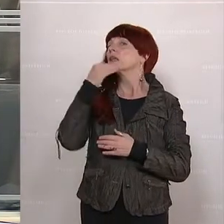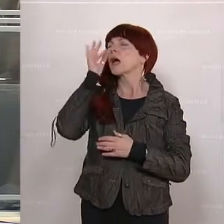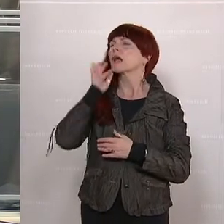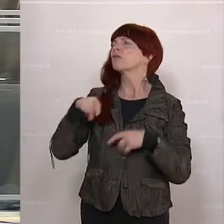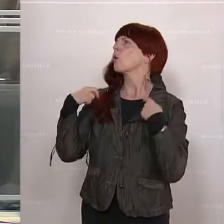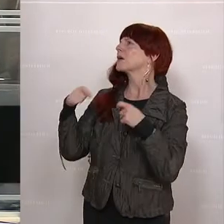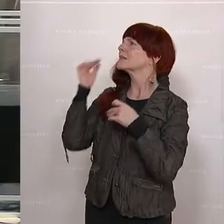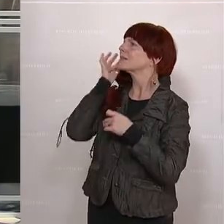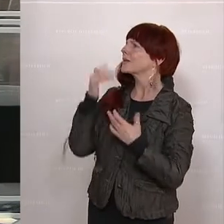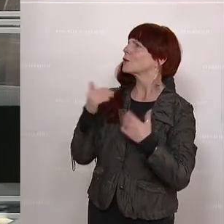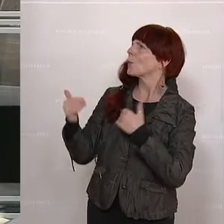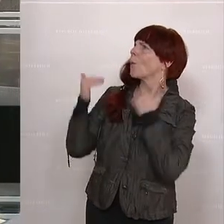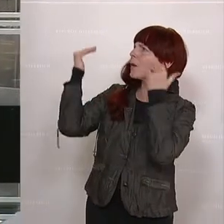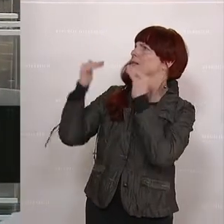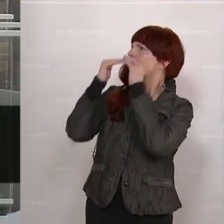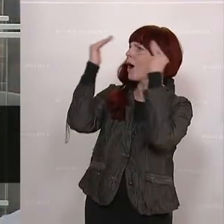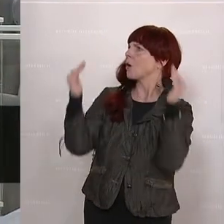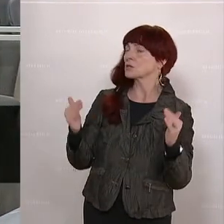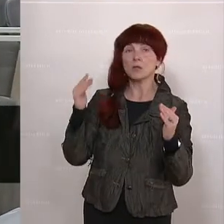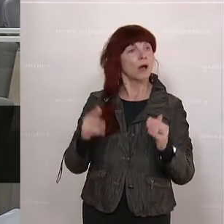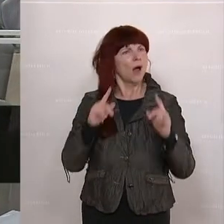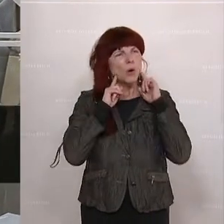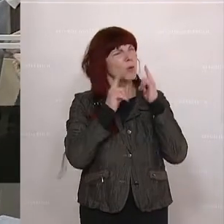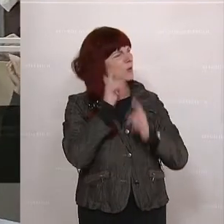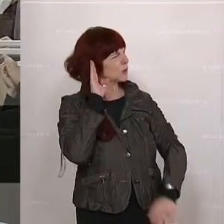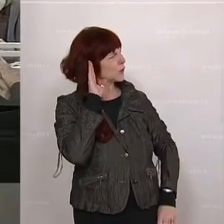heute 20. Es ist die Debatte zum Volksbegehrenkauf regional.